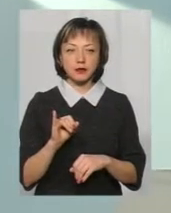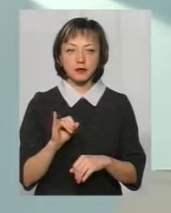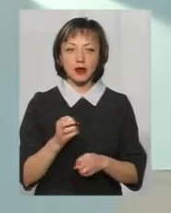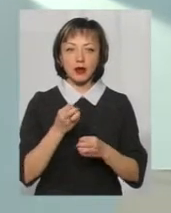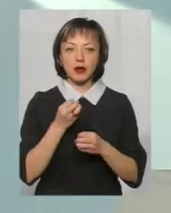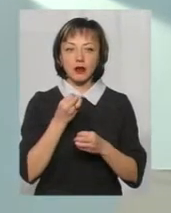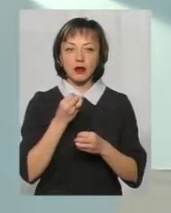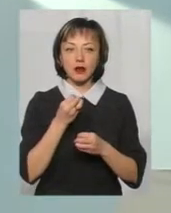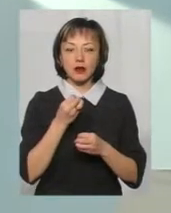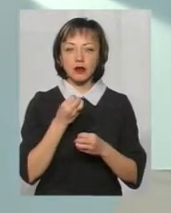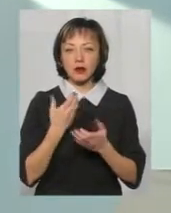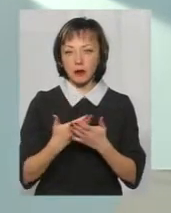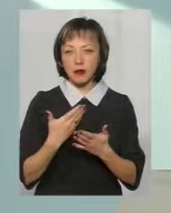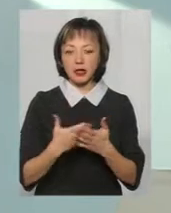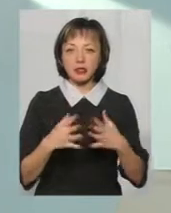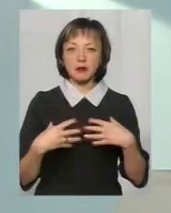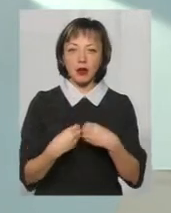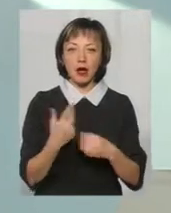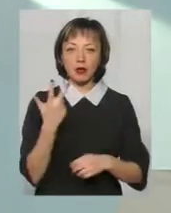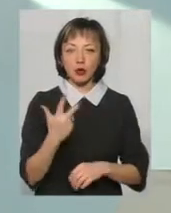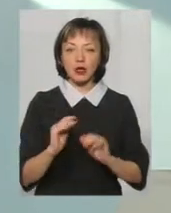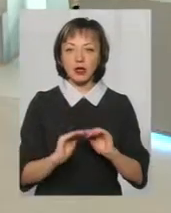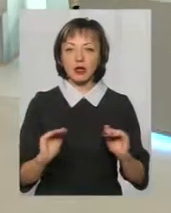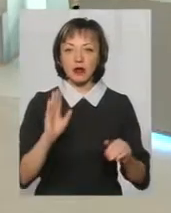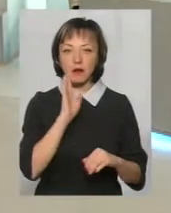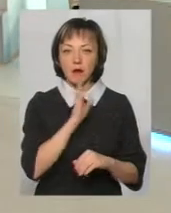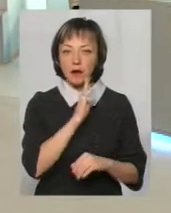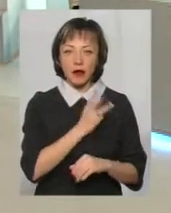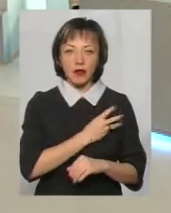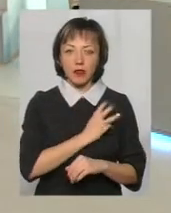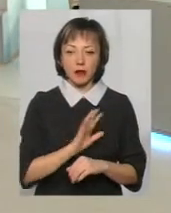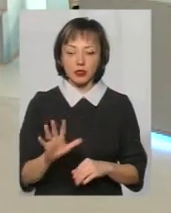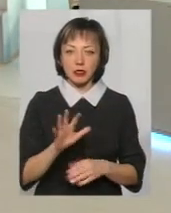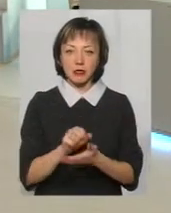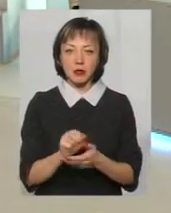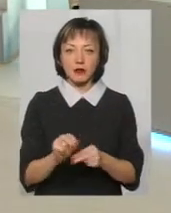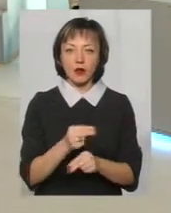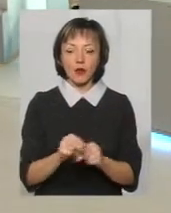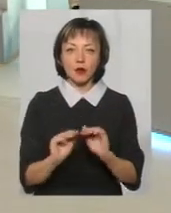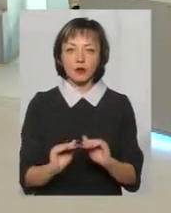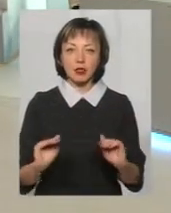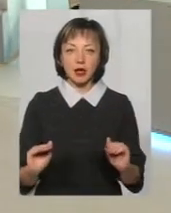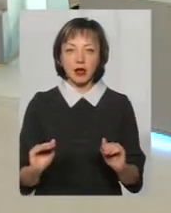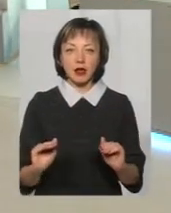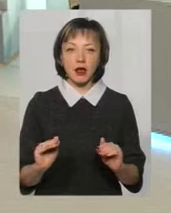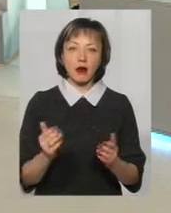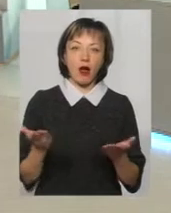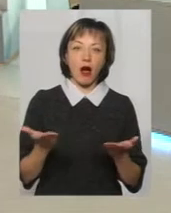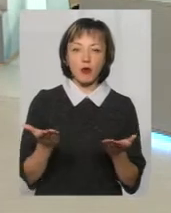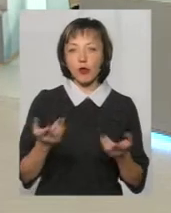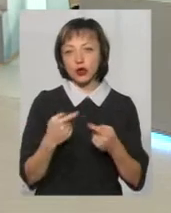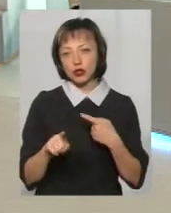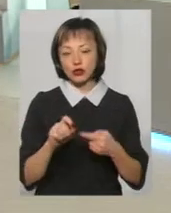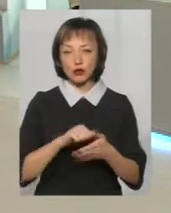до прикладу, сім'я, в якій є троє дітей, мама не бажає займатися вихованням дітей, або там в силу якихось інших